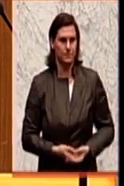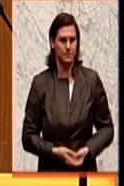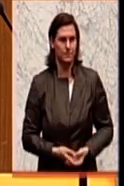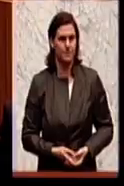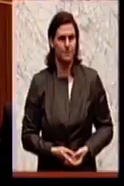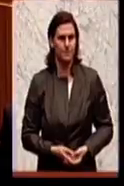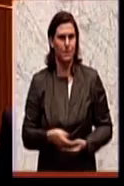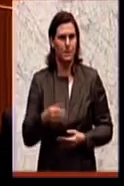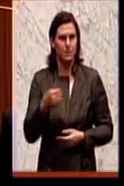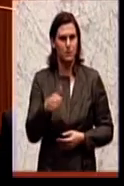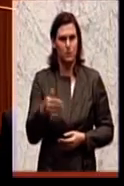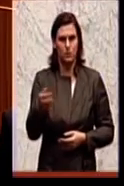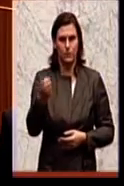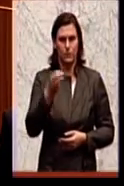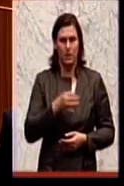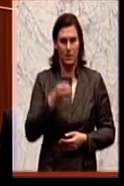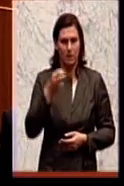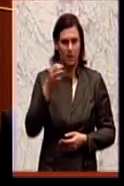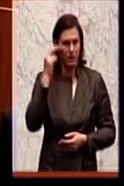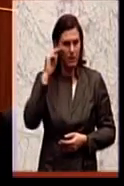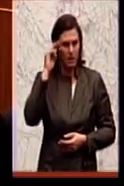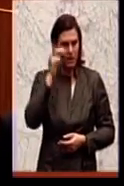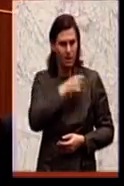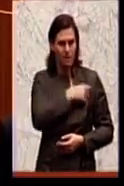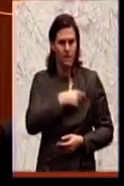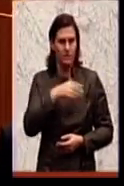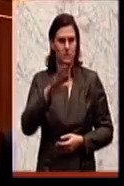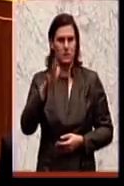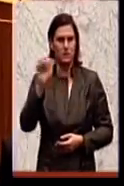Zusatzfrage, Abgeordneter Magister Bernd Schönecker, bitte.